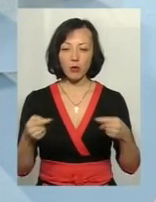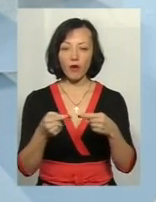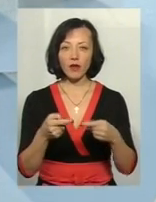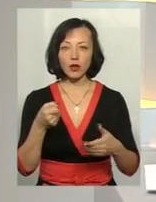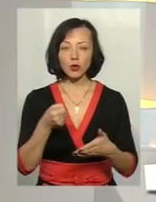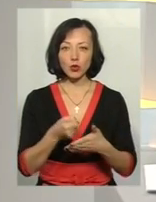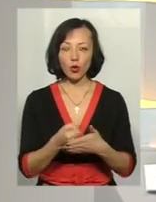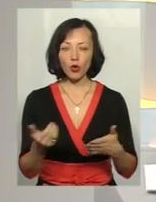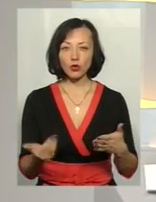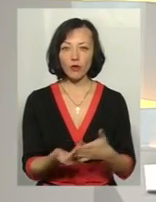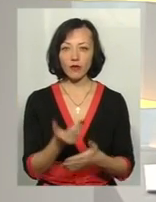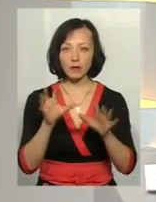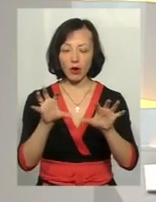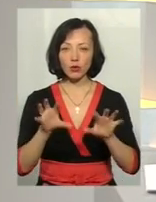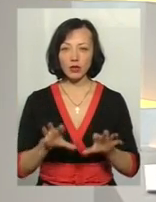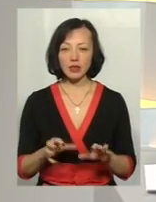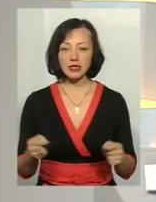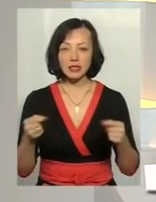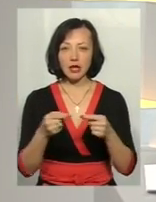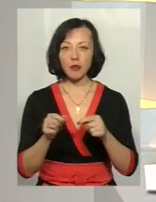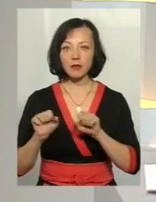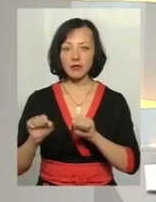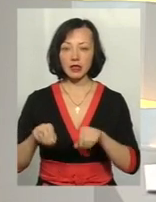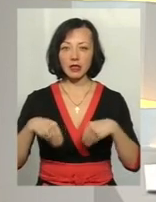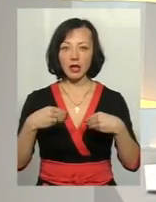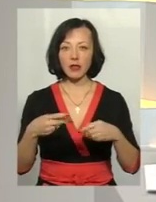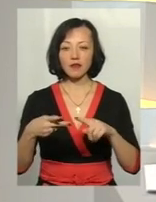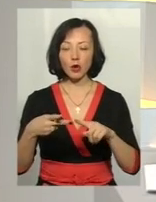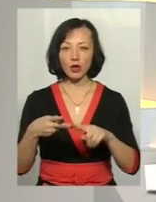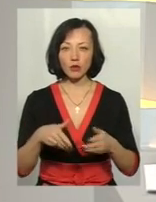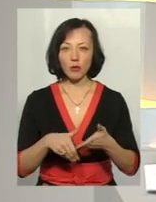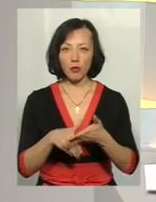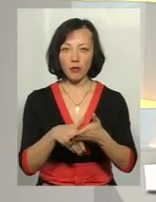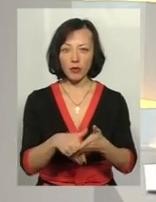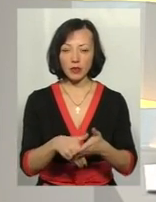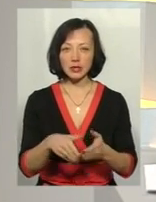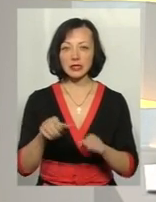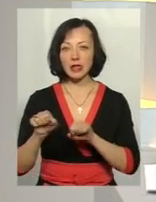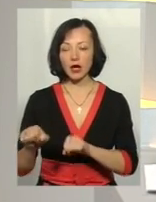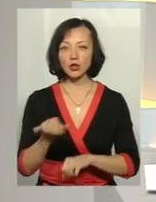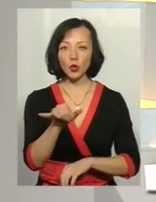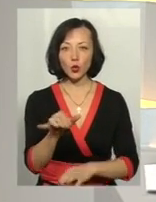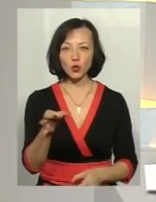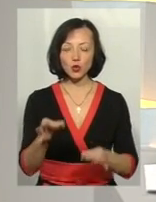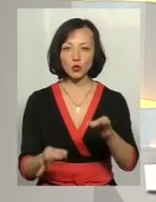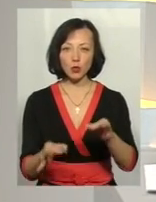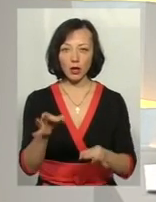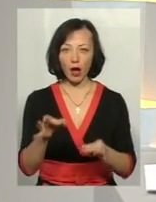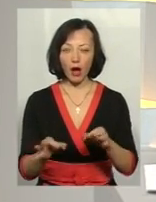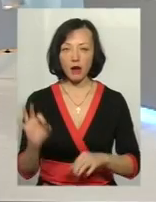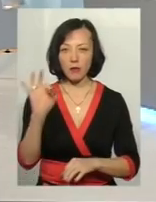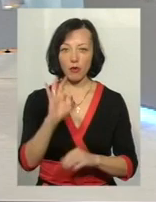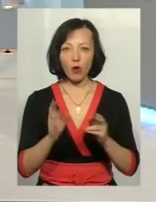нова законодавства, саме в захисті, в наданні вторинної допомоги, захисті у судах, якщо мова йде про